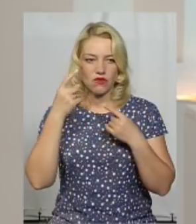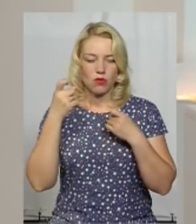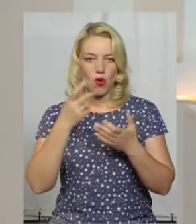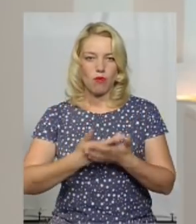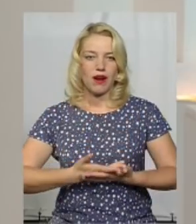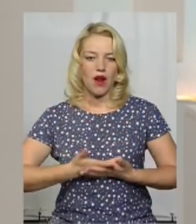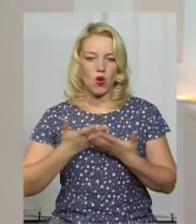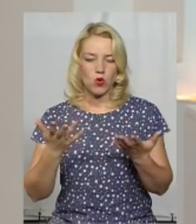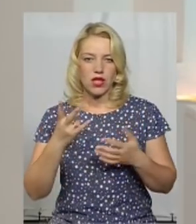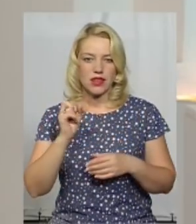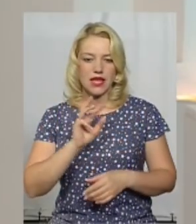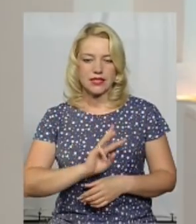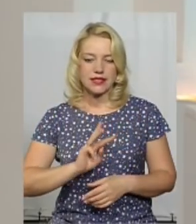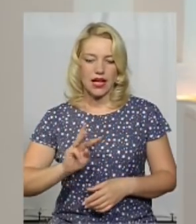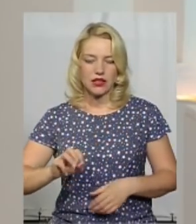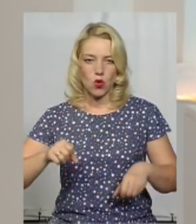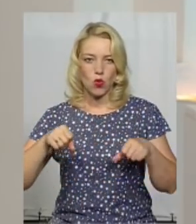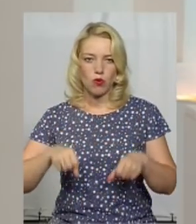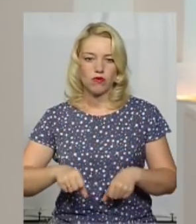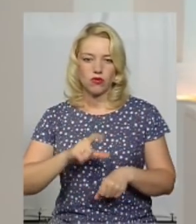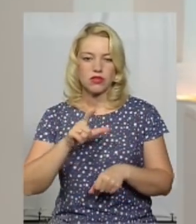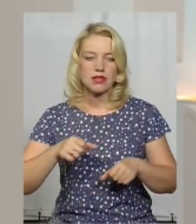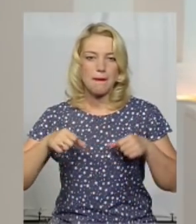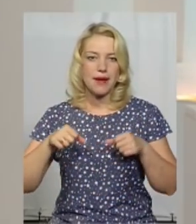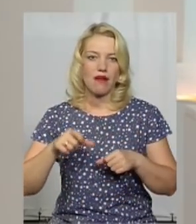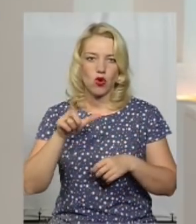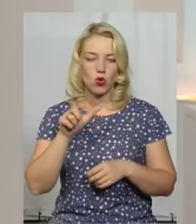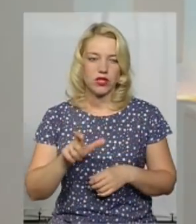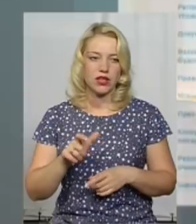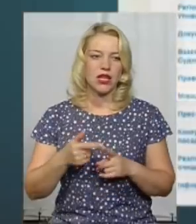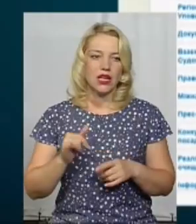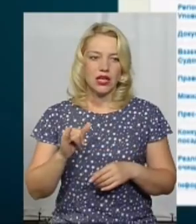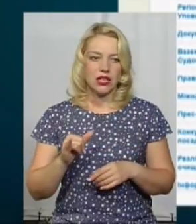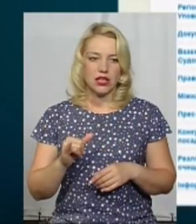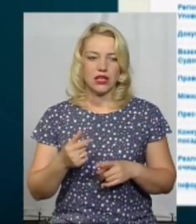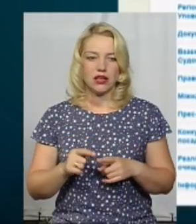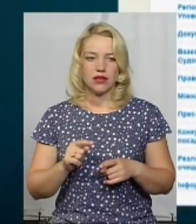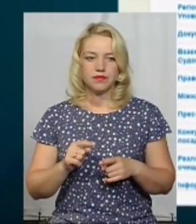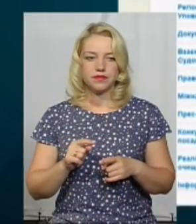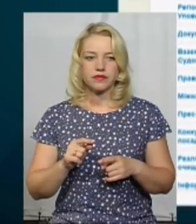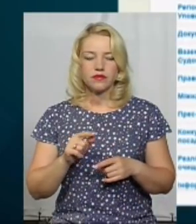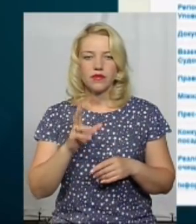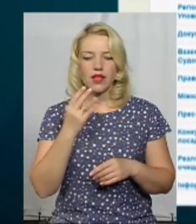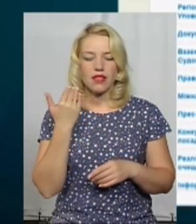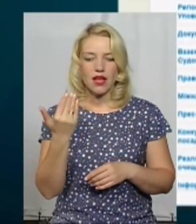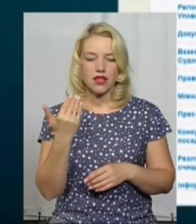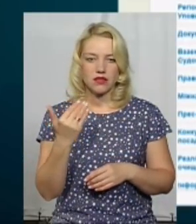оприлюдненої на сайті Уповноваженого з прав людини та на її сторінці у соцмережі.